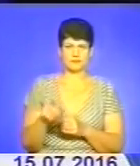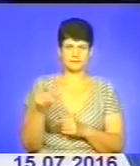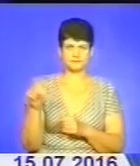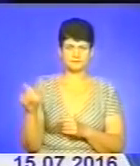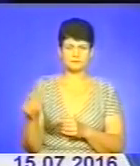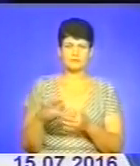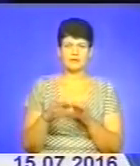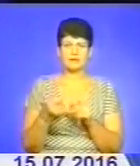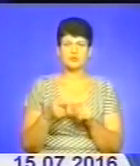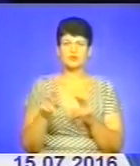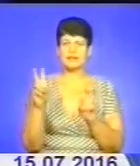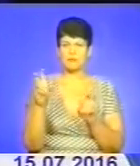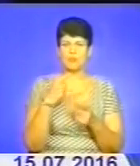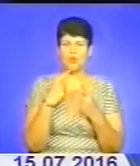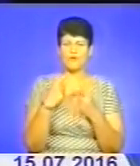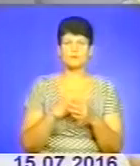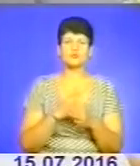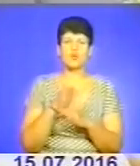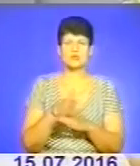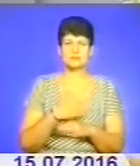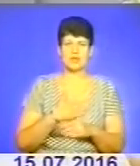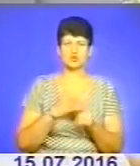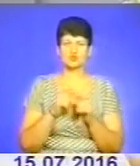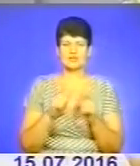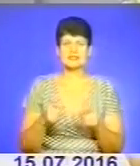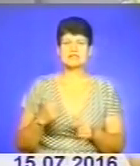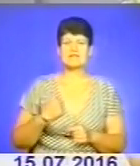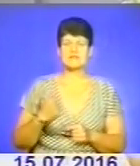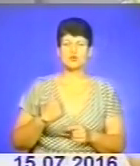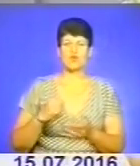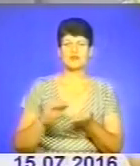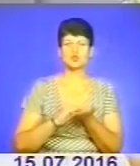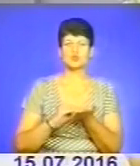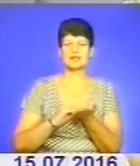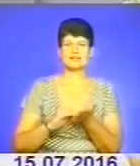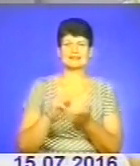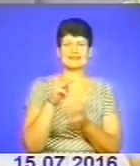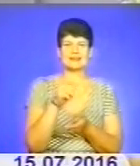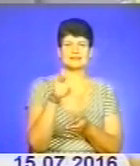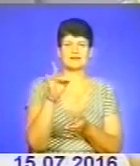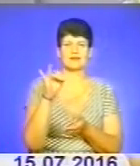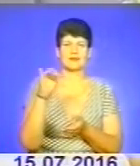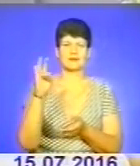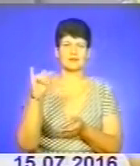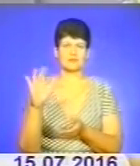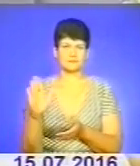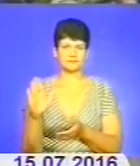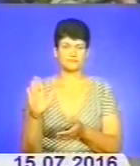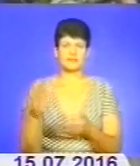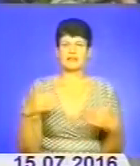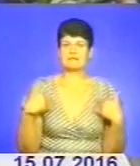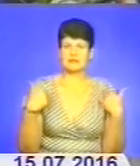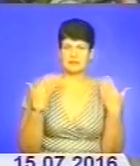І детальніше на цю тему ми поговоримо із гостем нашої студії. Це військовий журналіст Тарас Гринів. Вітаю вас. Отож,